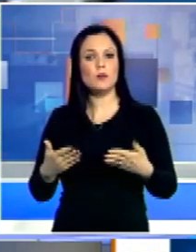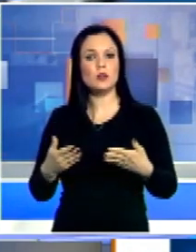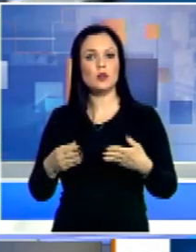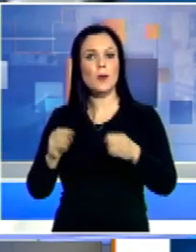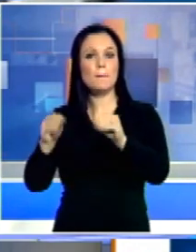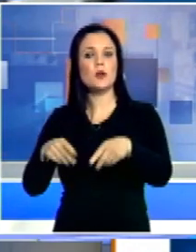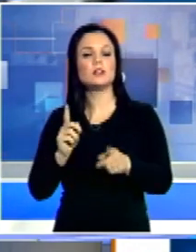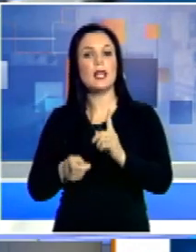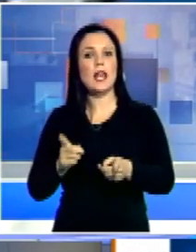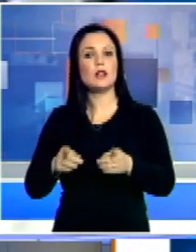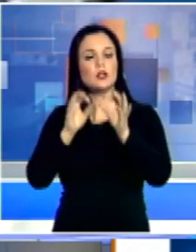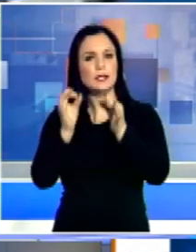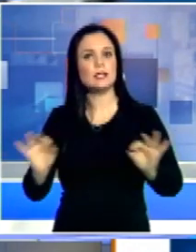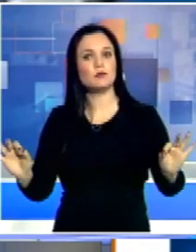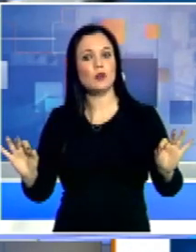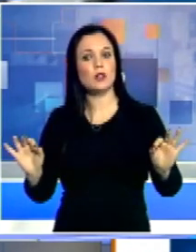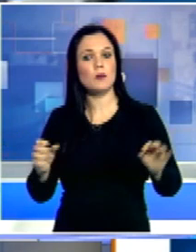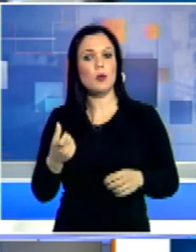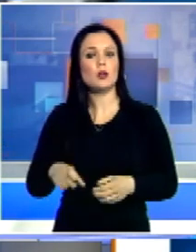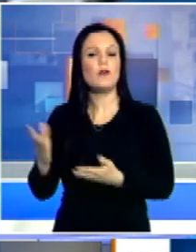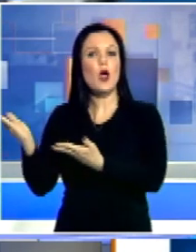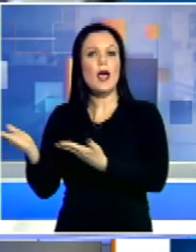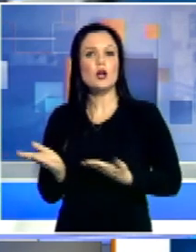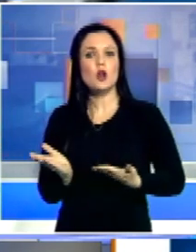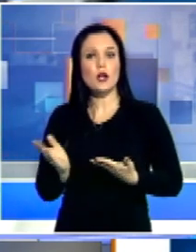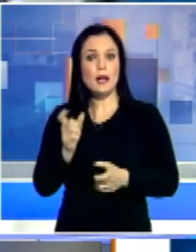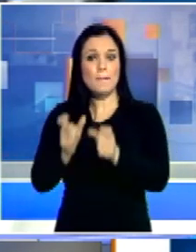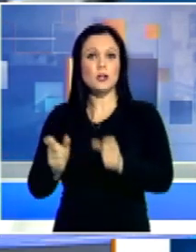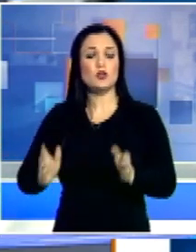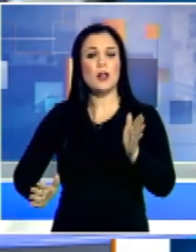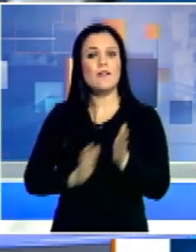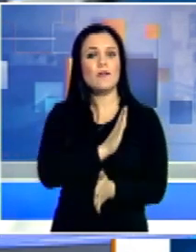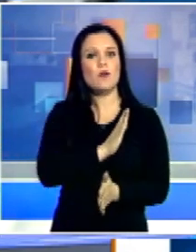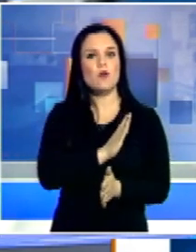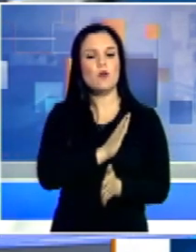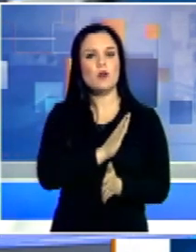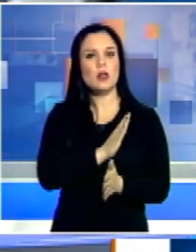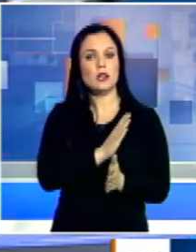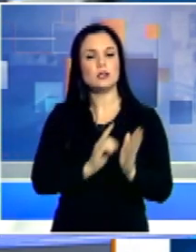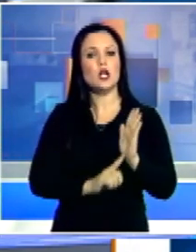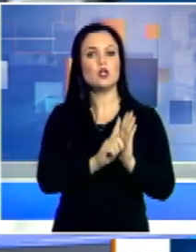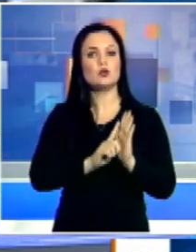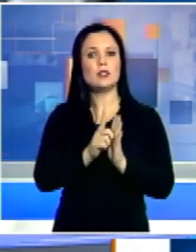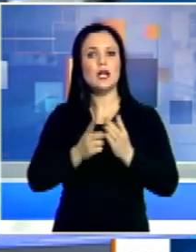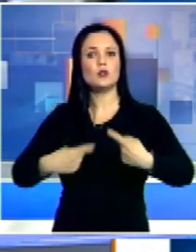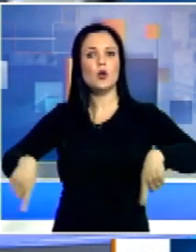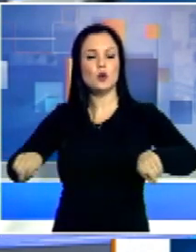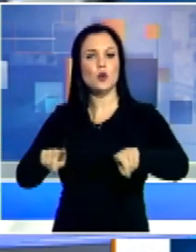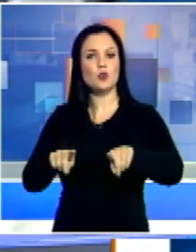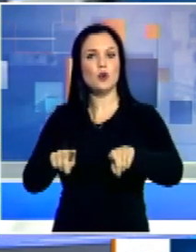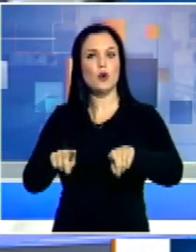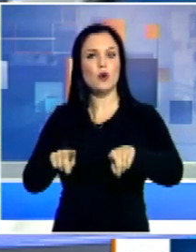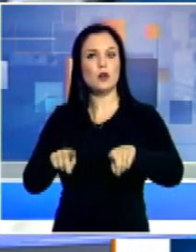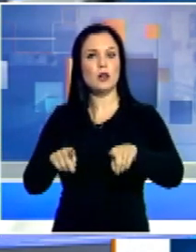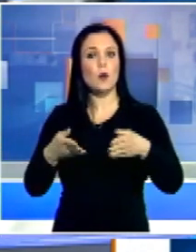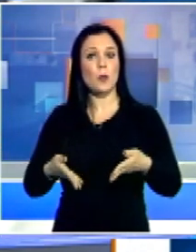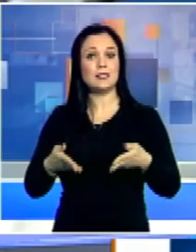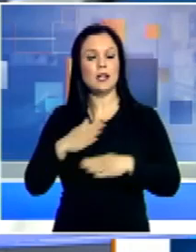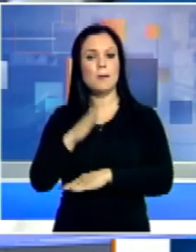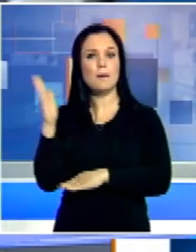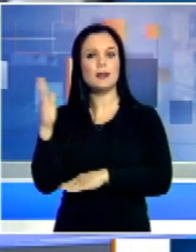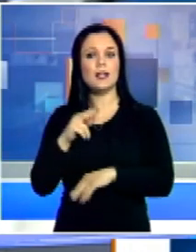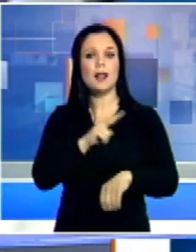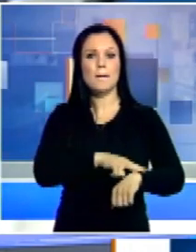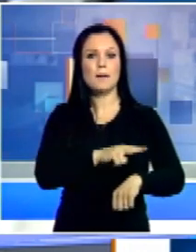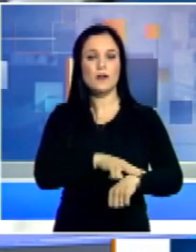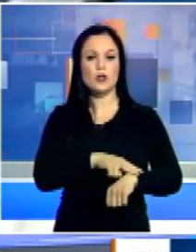letto disponibili per accogliere le persone in fuga. Ed è questo l'esito della riunione che si è tenuta questa mattina in